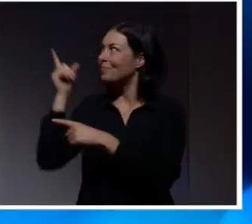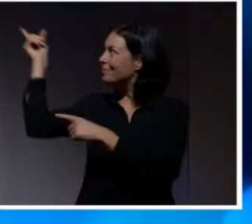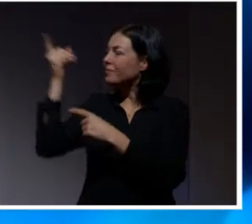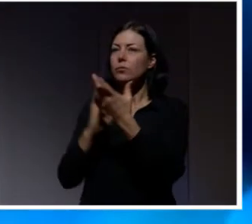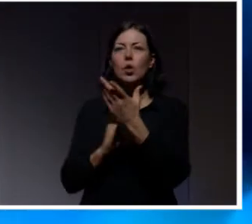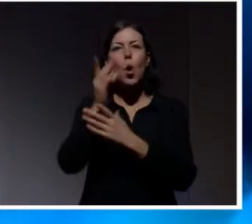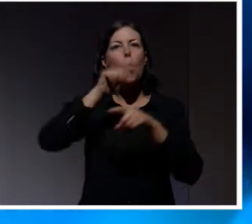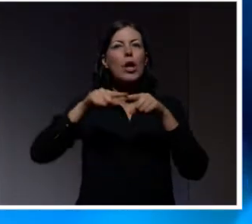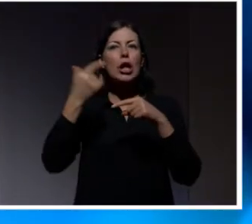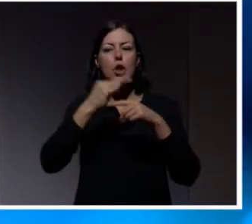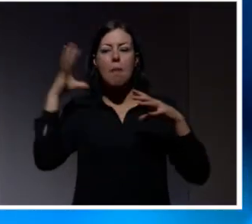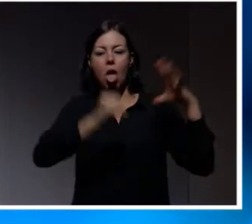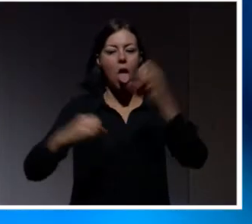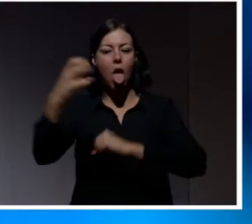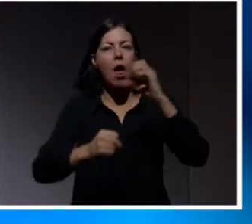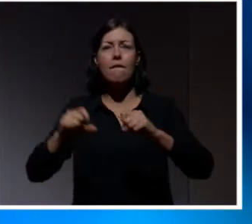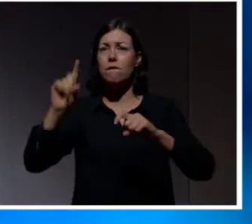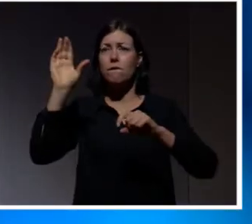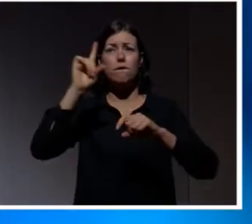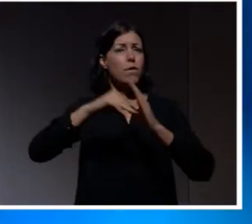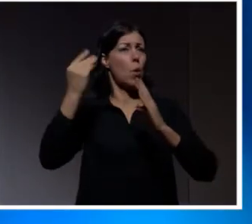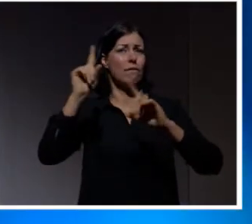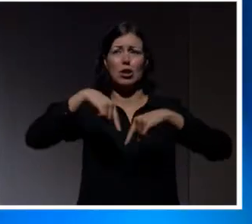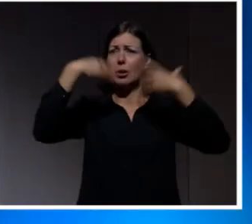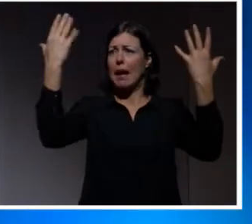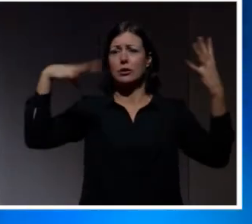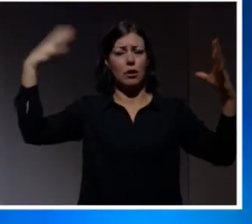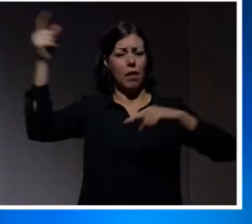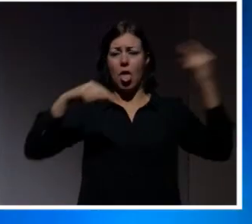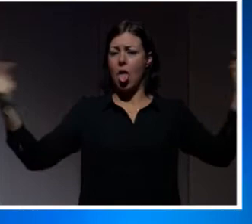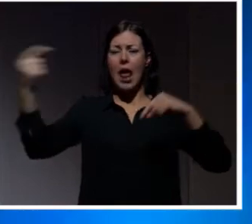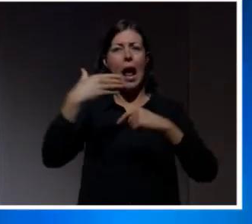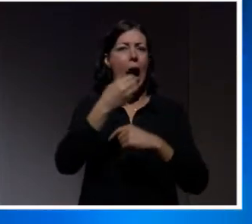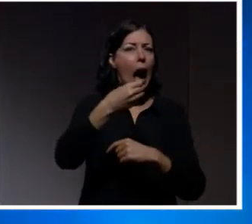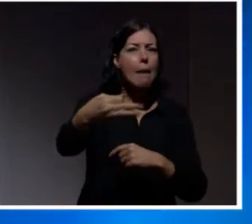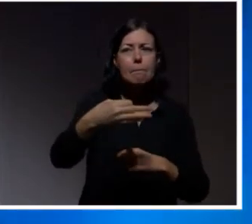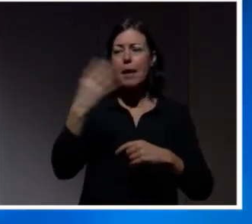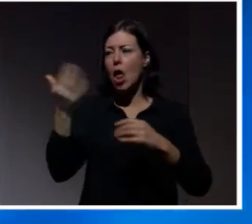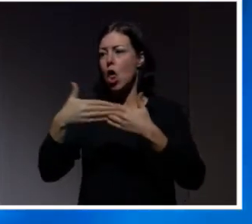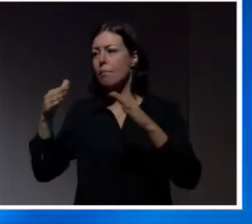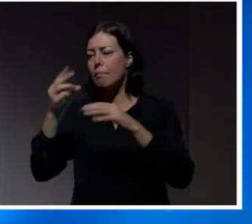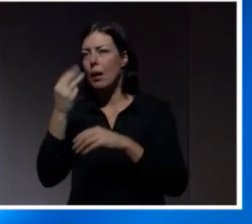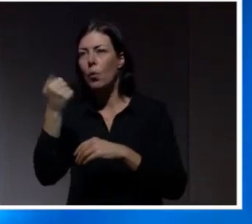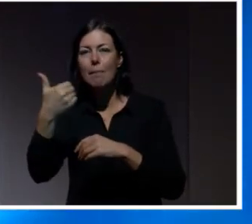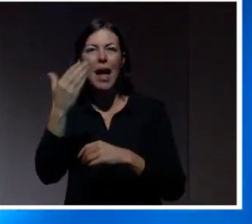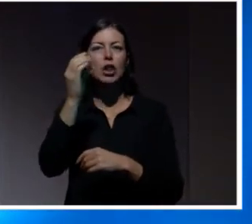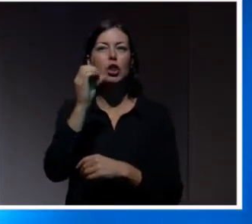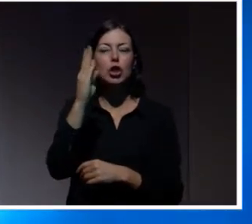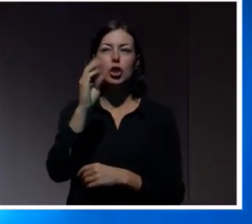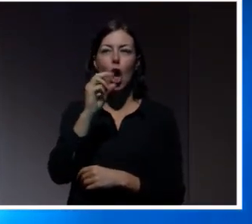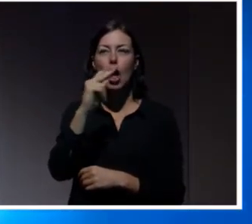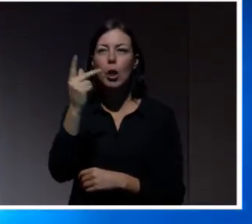typer av angrepp som kommer var som helst ifrån, överallt ifrån. det är appar, det är den öppna webben, det är dark webb, det